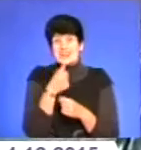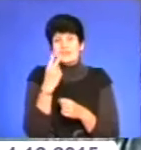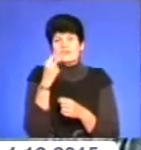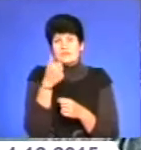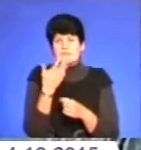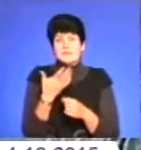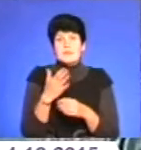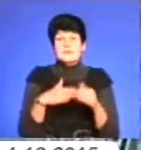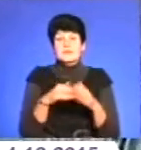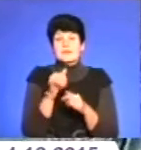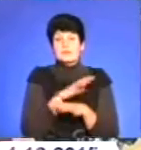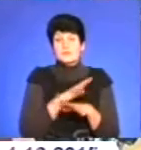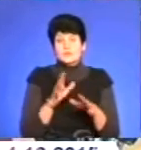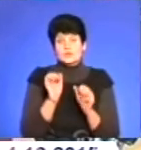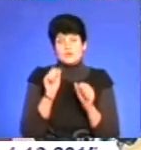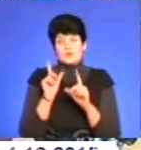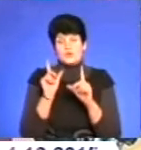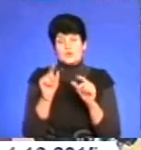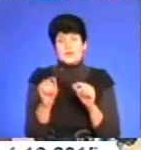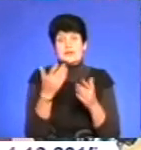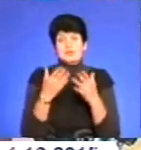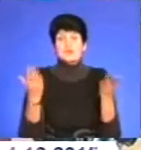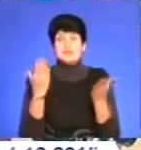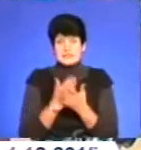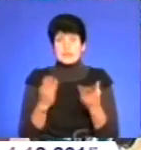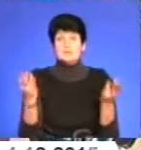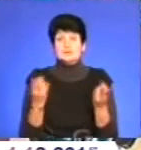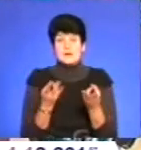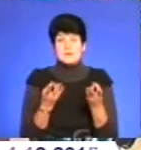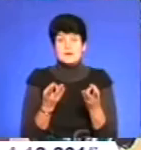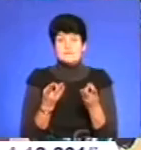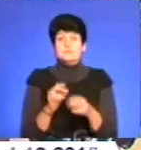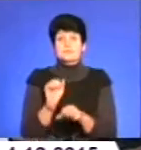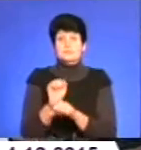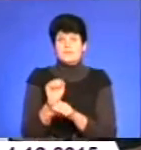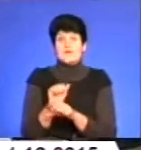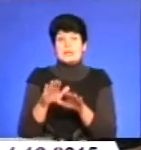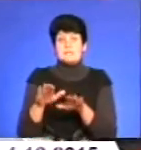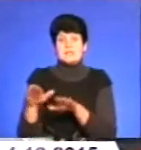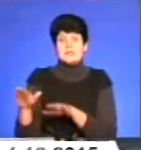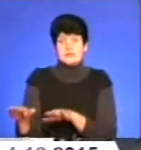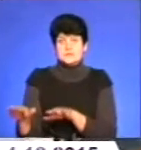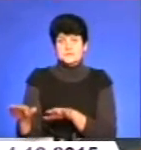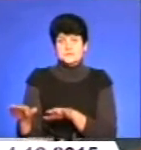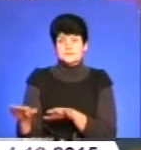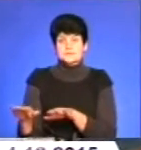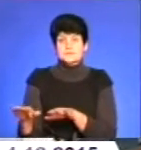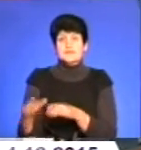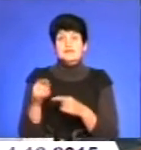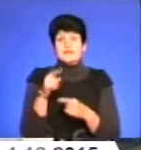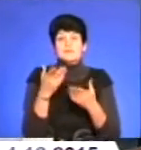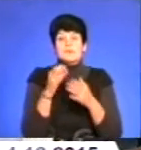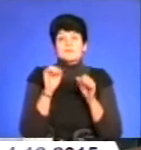практично не буде можливо проїхати. Тобто, якщо є потреба в паркувальних місцях, там, де можливо, вже